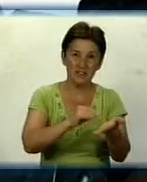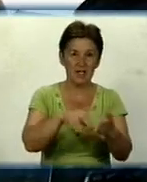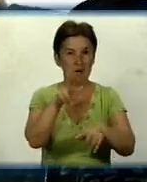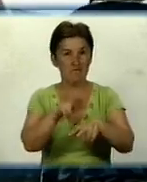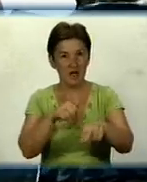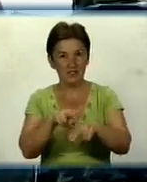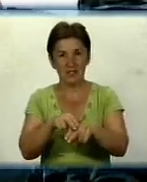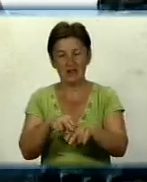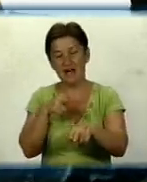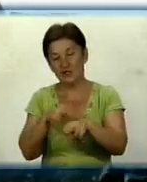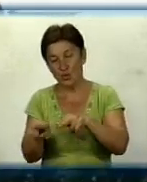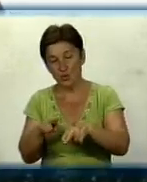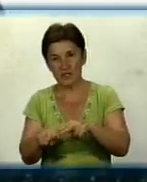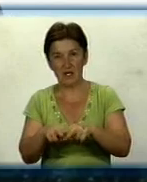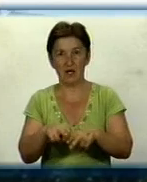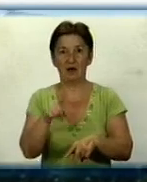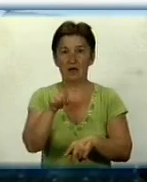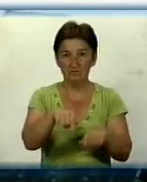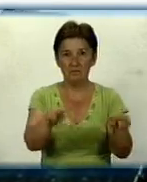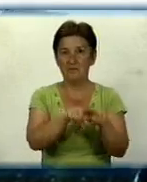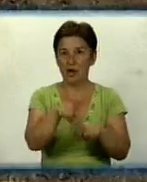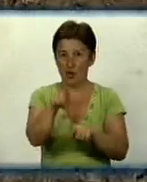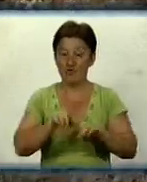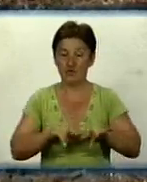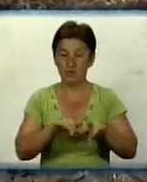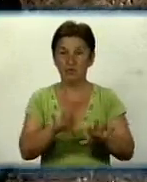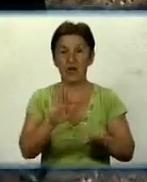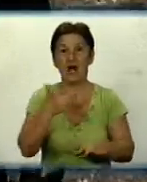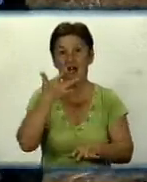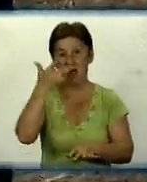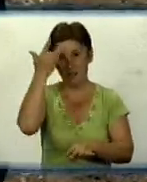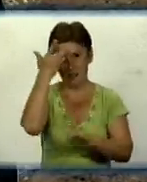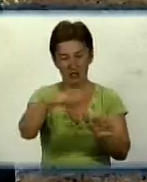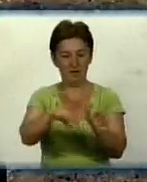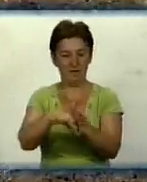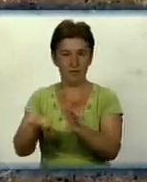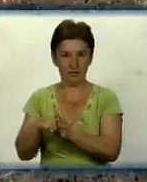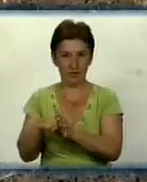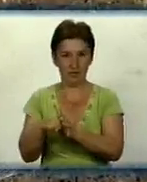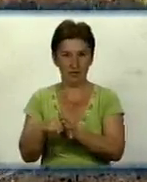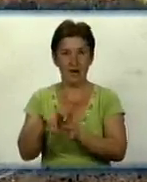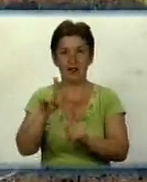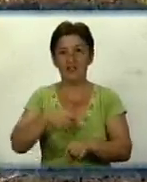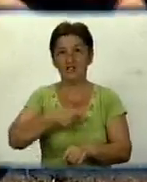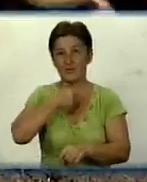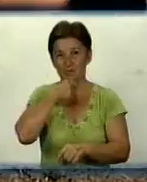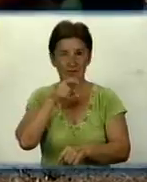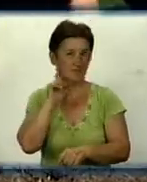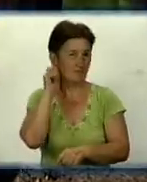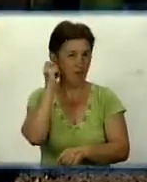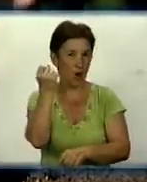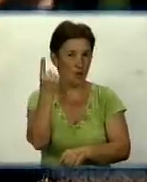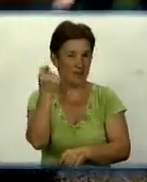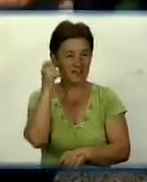слюсарі та приватні підприємці. Цією ж справою займаються під час літніх відпусток. До неї залучають і підлітків. 11-річний